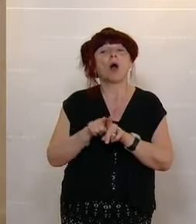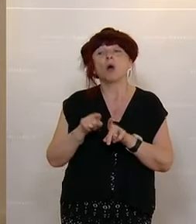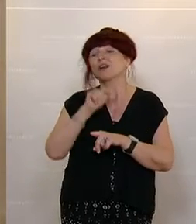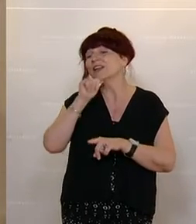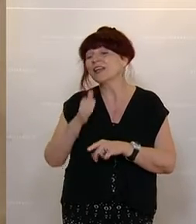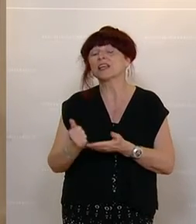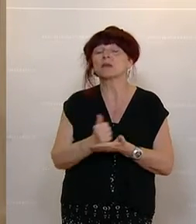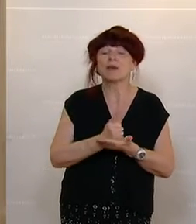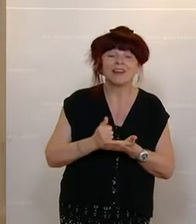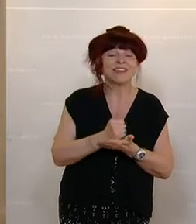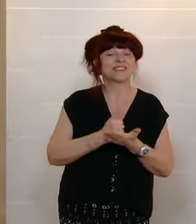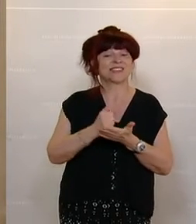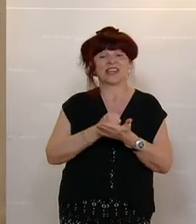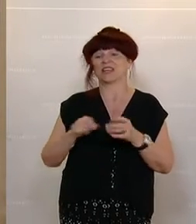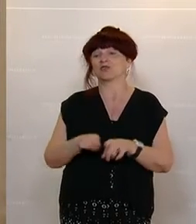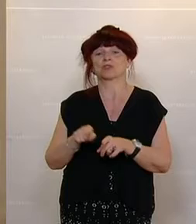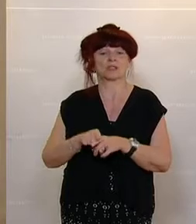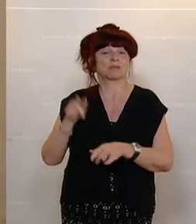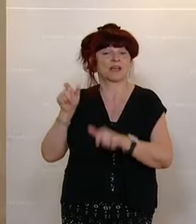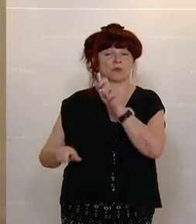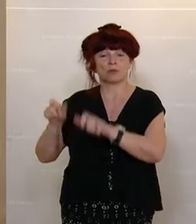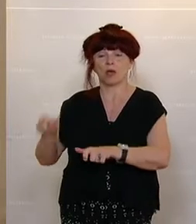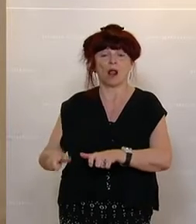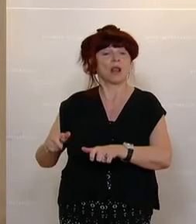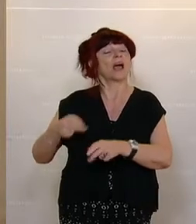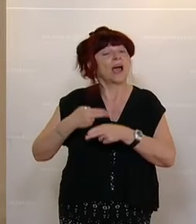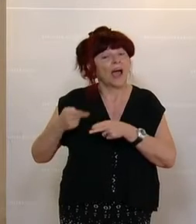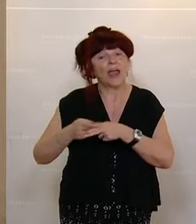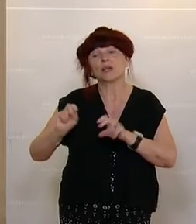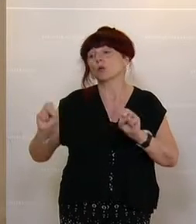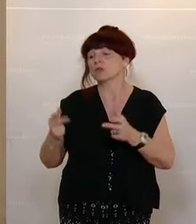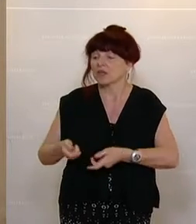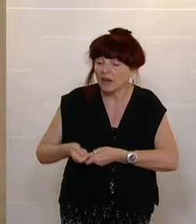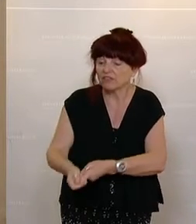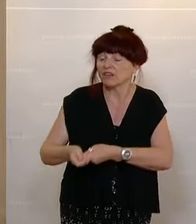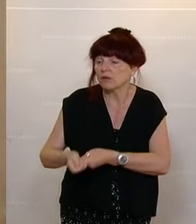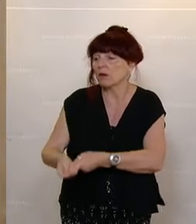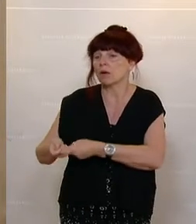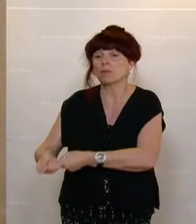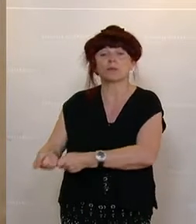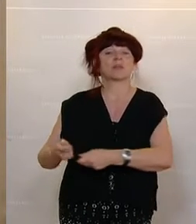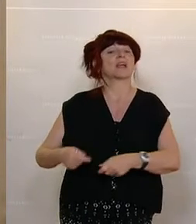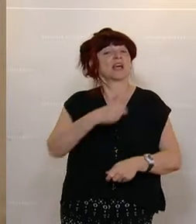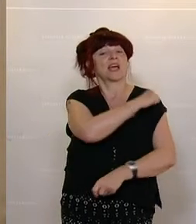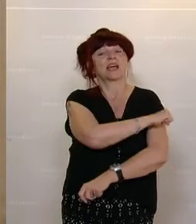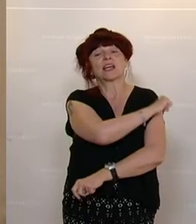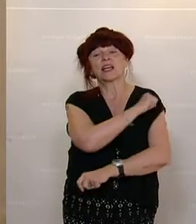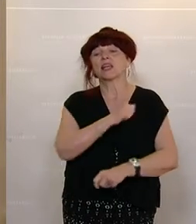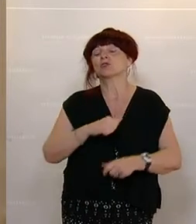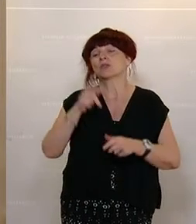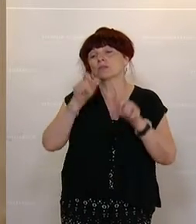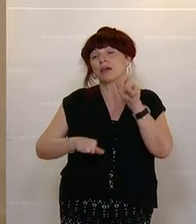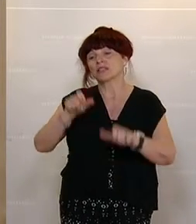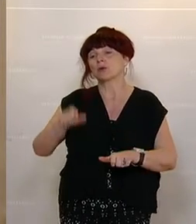ständig in den Gängen wischen müssen für die Hygienestandards, verantwortlich sind. Klinisches Personal, das das Essen an das Bett bringen muss.